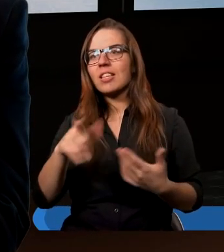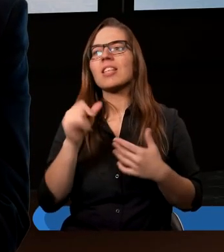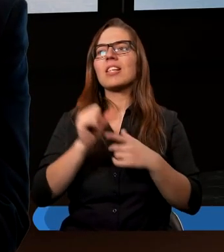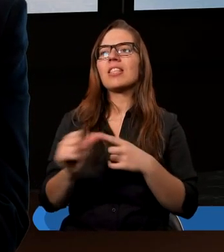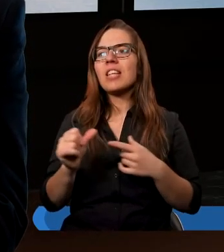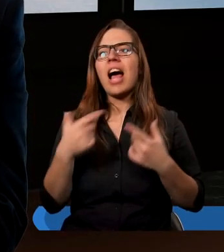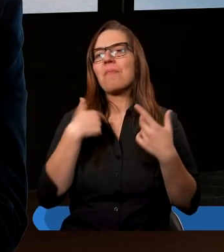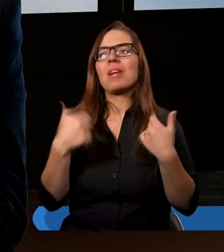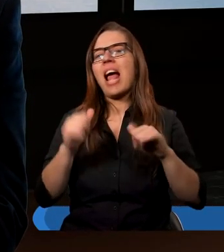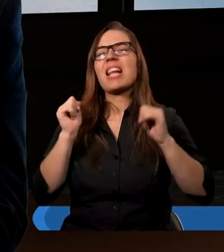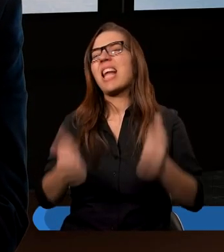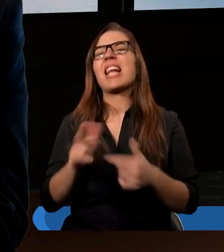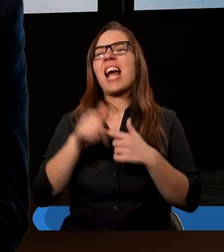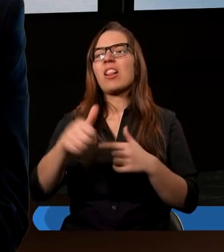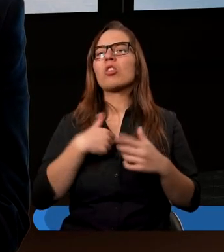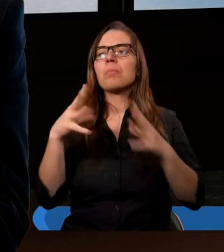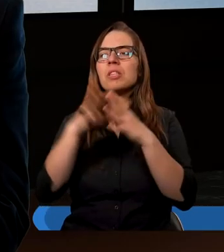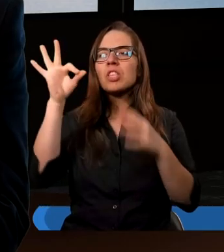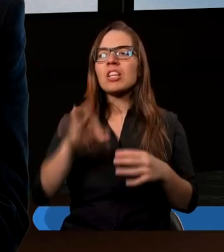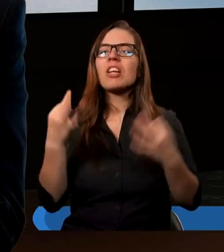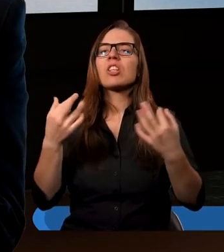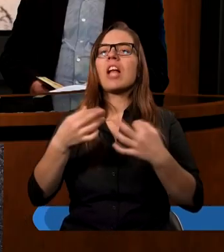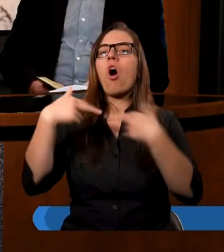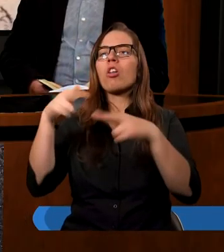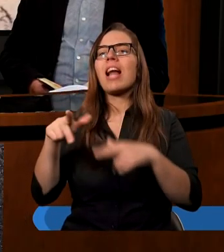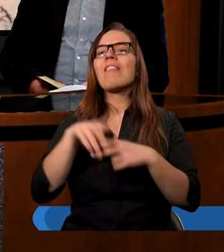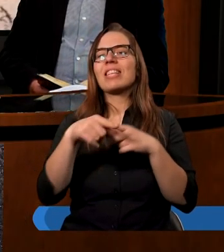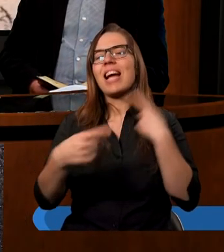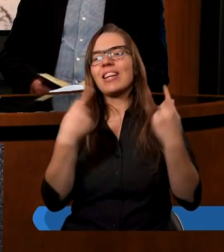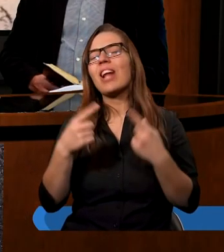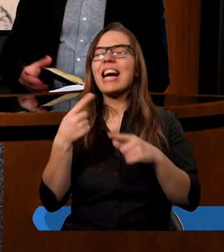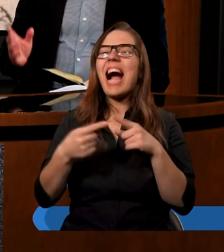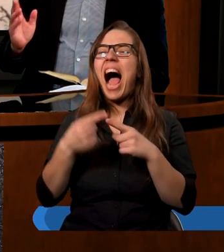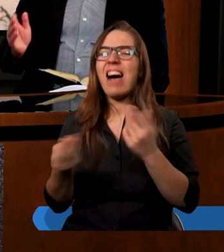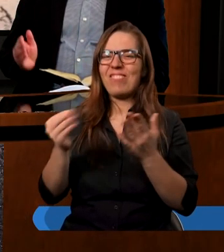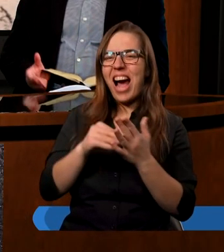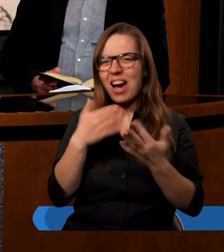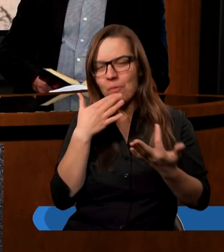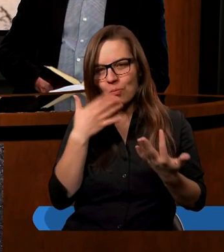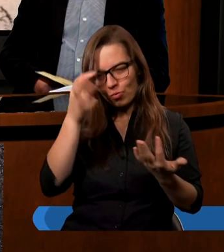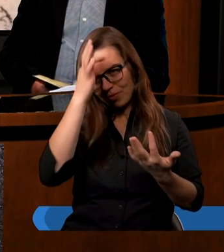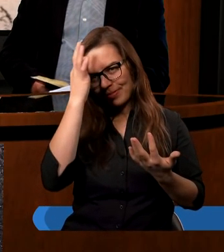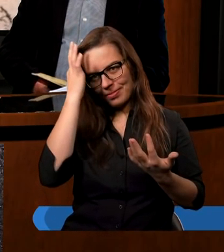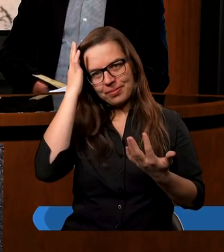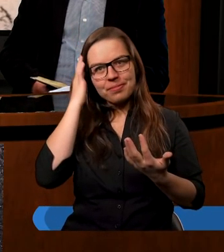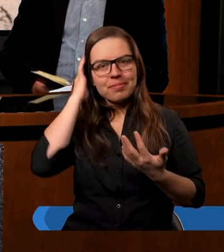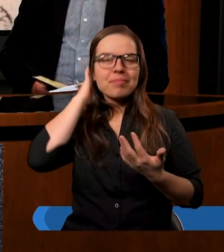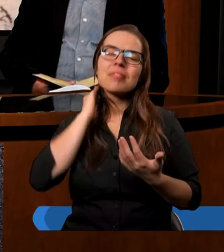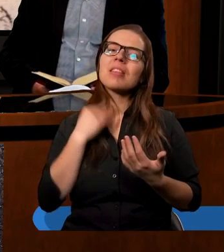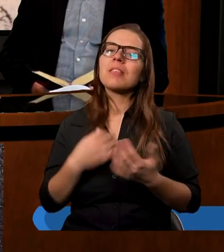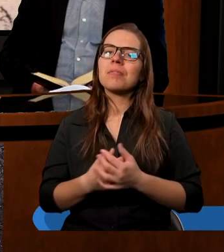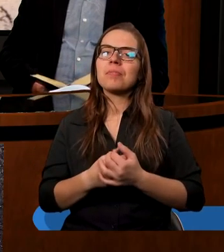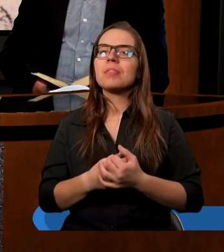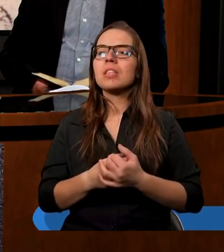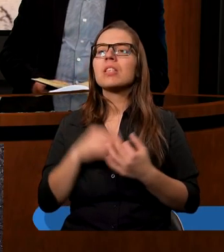nie stać mi na to, żeby nie oddawać dziesięciny w tej sytuacji. Tak, dziękuję bardzo. była czysta kalkulacja z Parem Bogiem. To, co